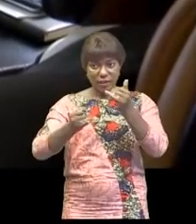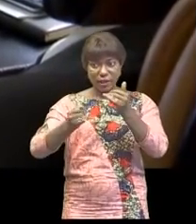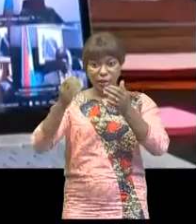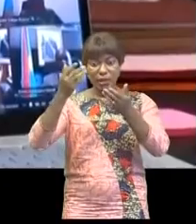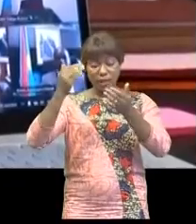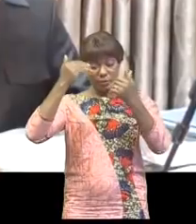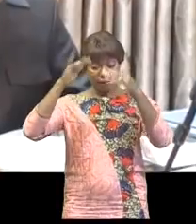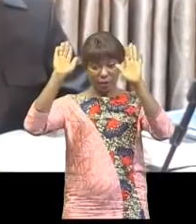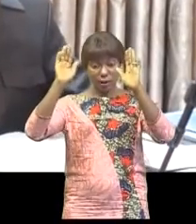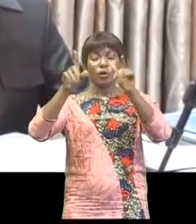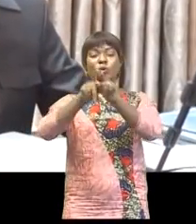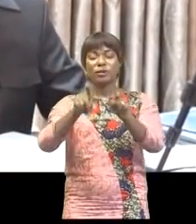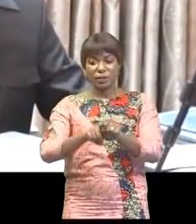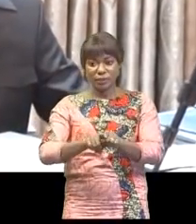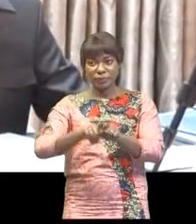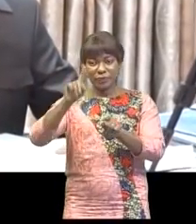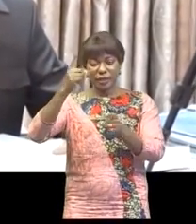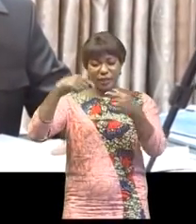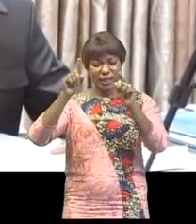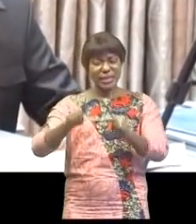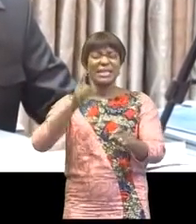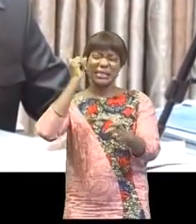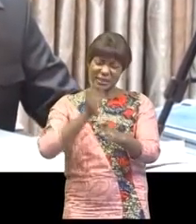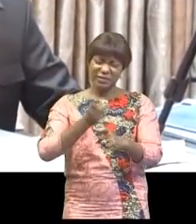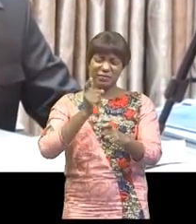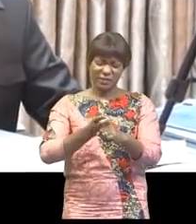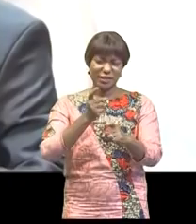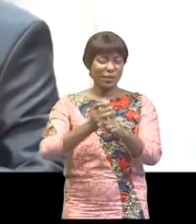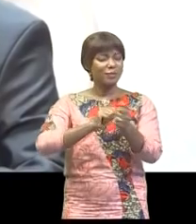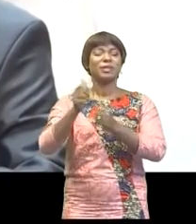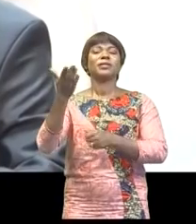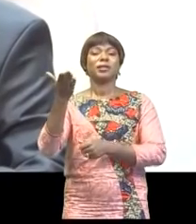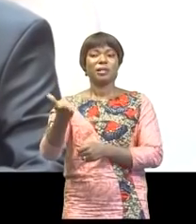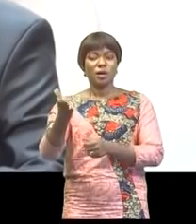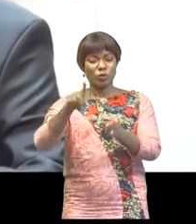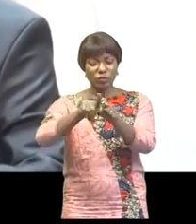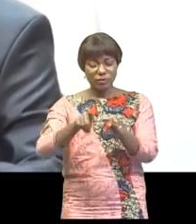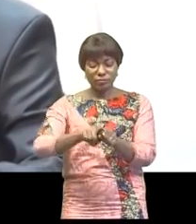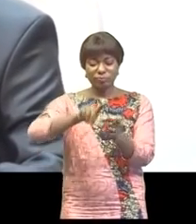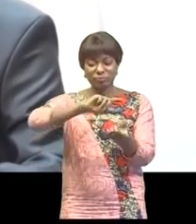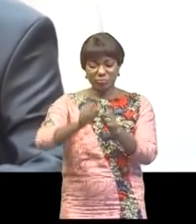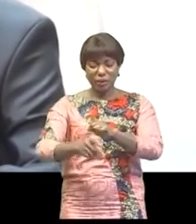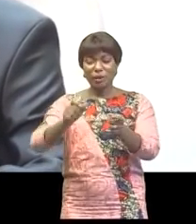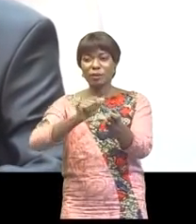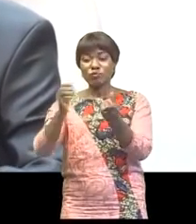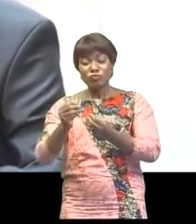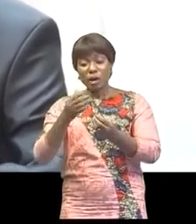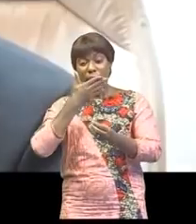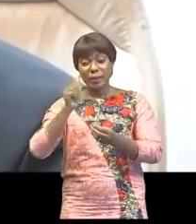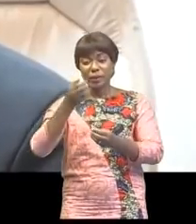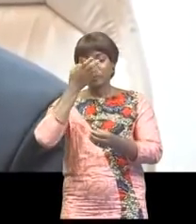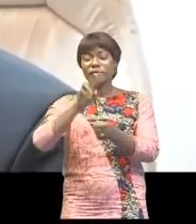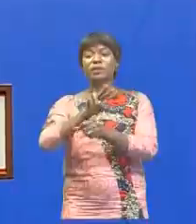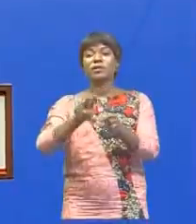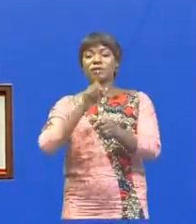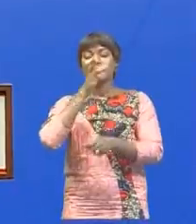humanités au terme d'une année particulièrement difficile qui a été perturbée par la pandémie à Covid-19.